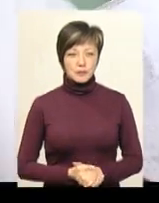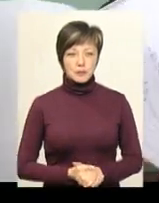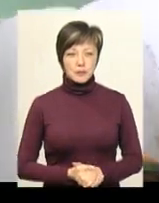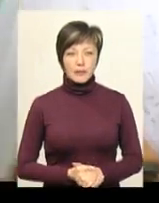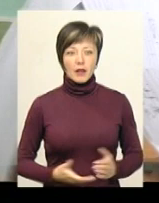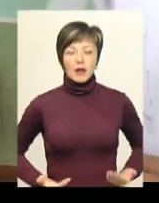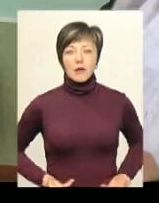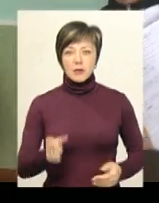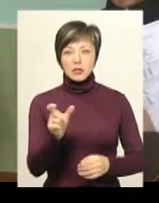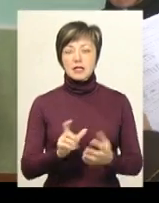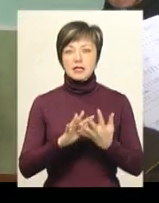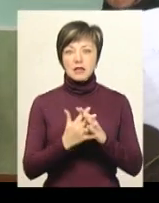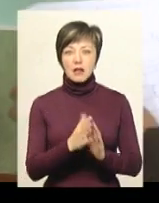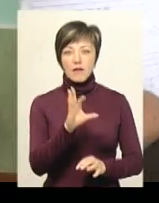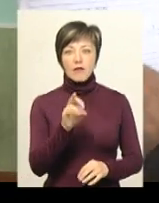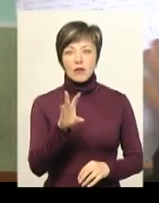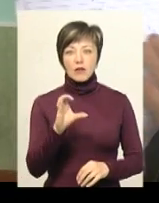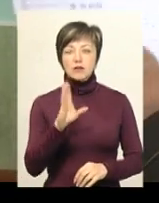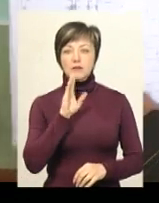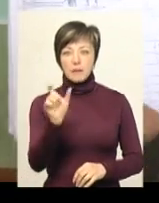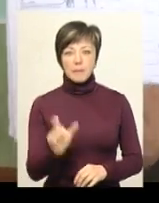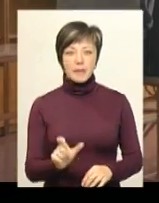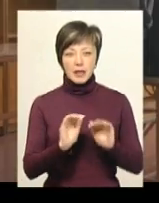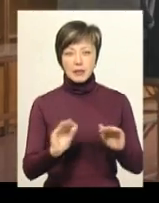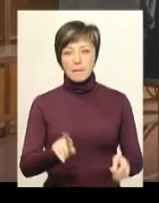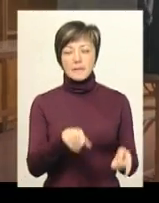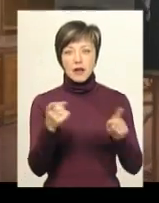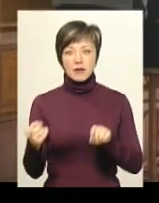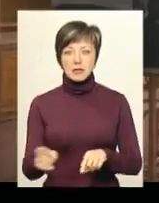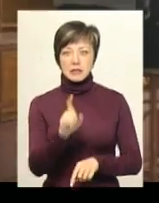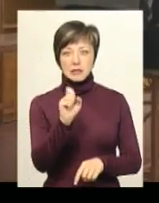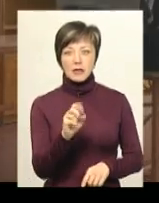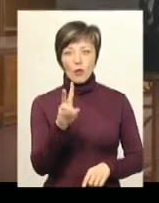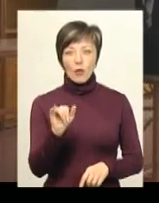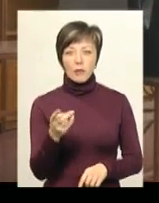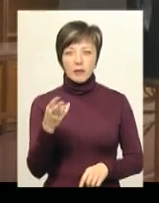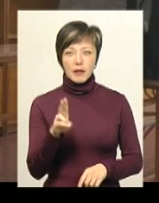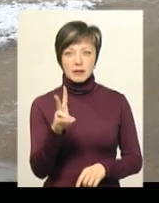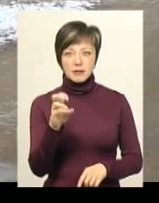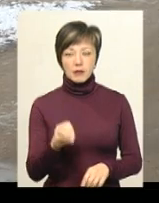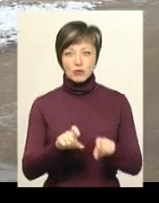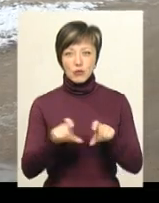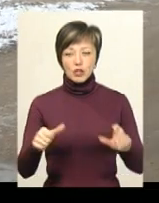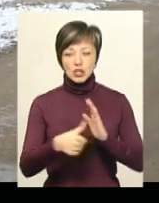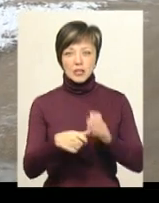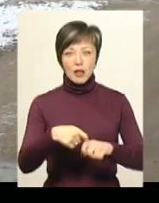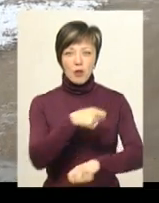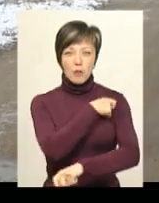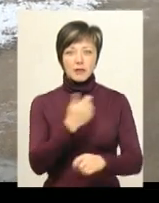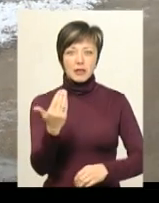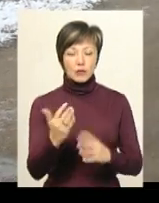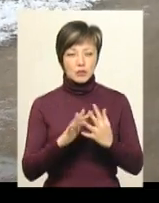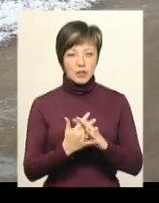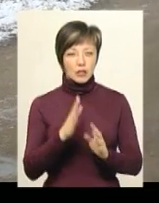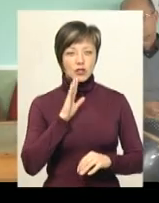Мешканка села Людмила Волос розповідає, учнів переводитимуть до Зокумнянської загальноосвітньої школи, що в шести кілометрах від їхнього